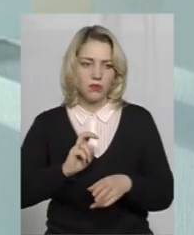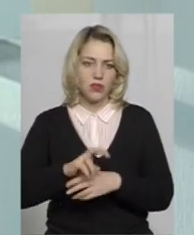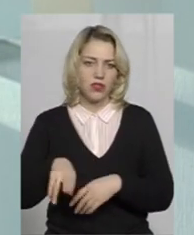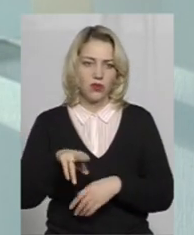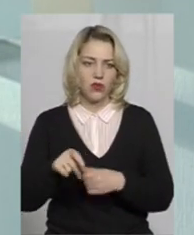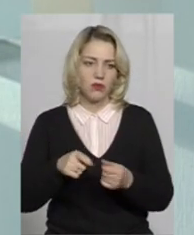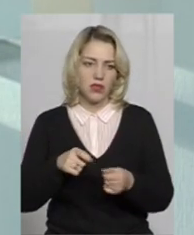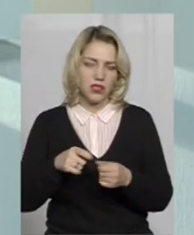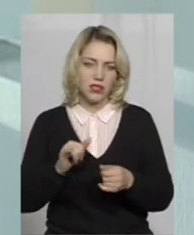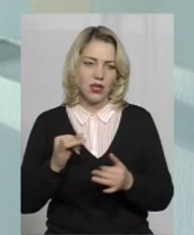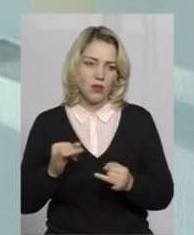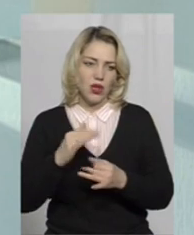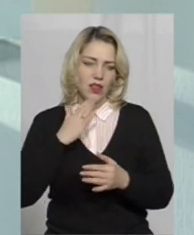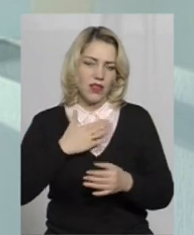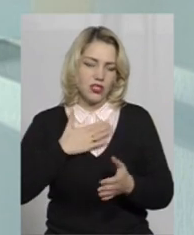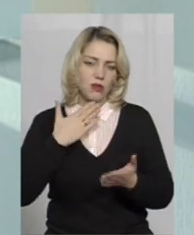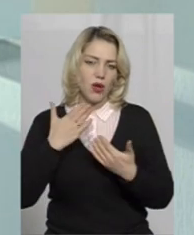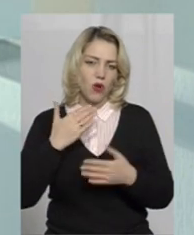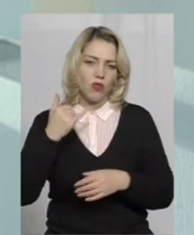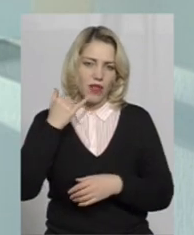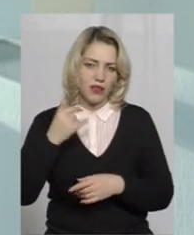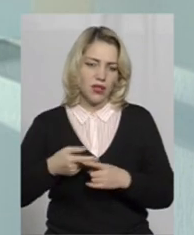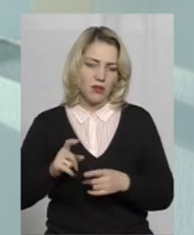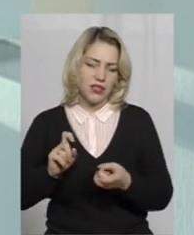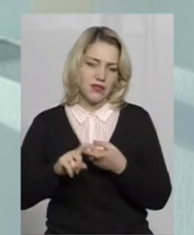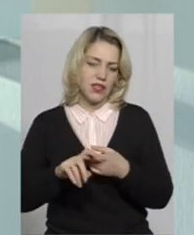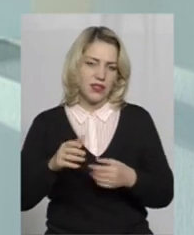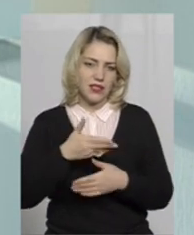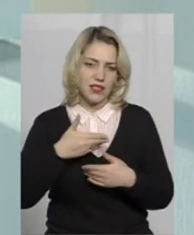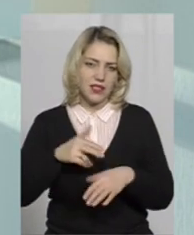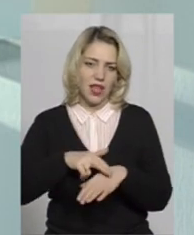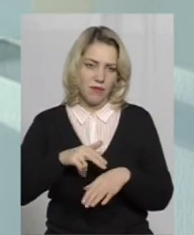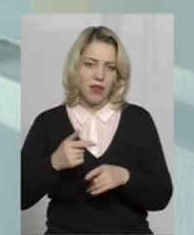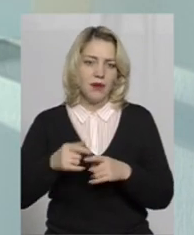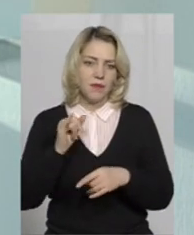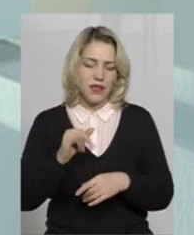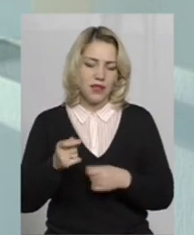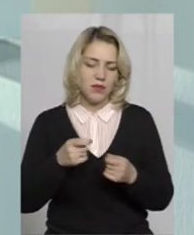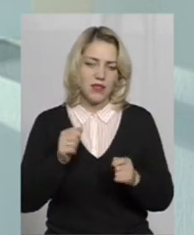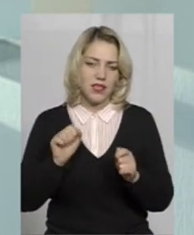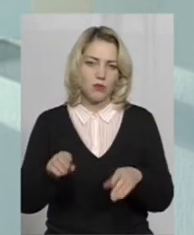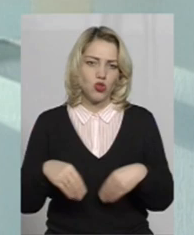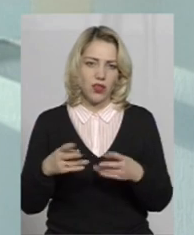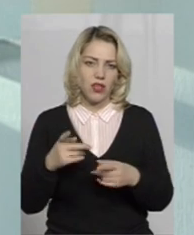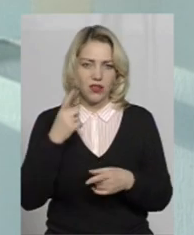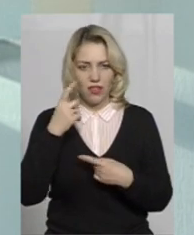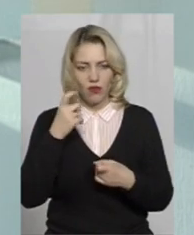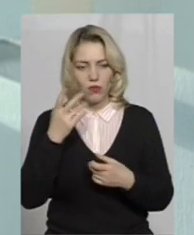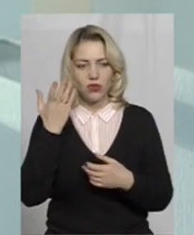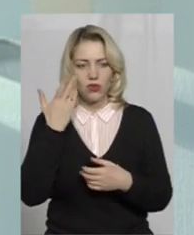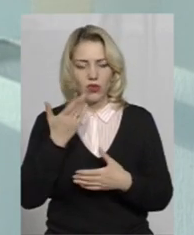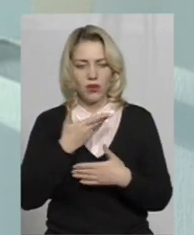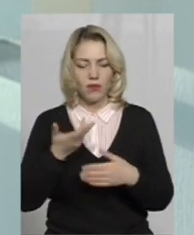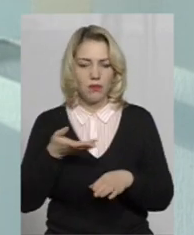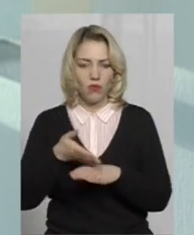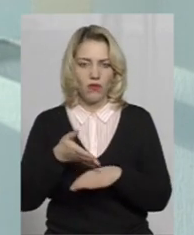адміністрації, поцікавитись нашими контактами, взятися з нами, зв'язатись. До того ж, адміністрація може надати інформацію, коли ми буваємо